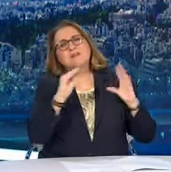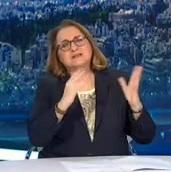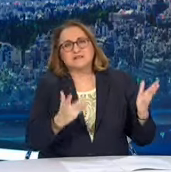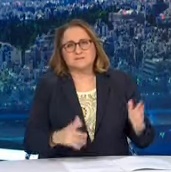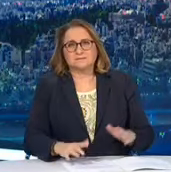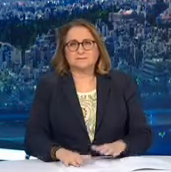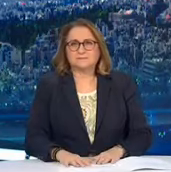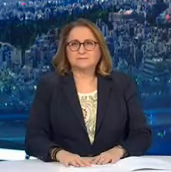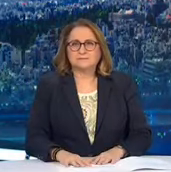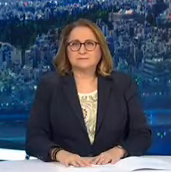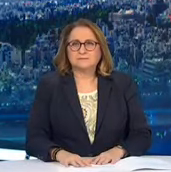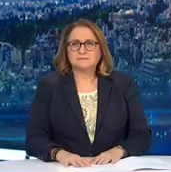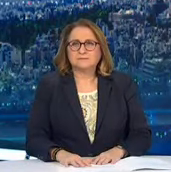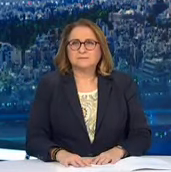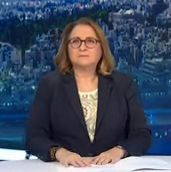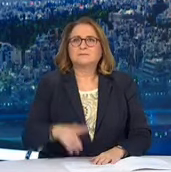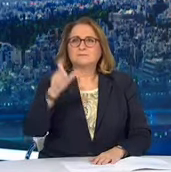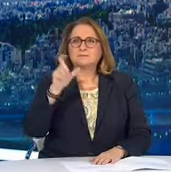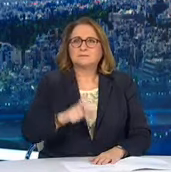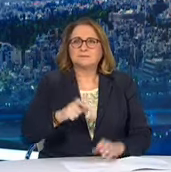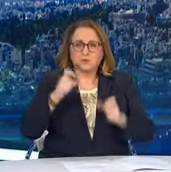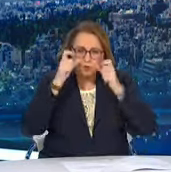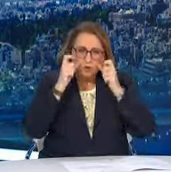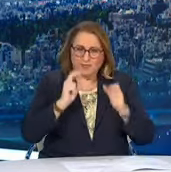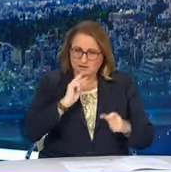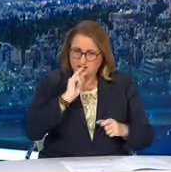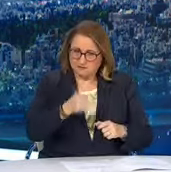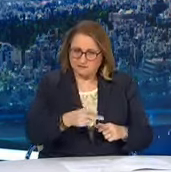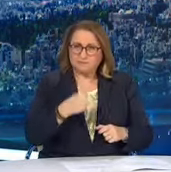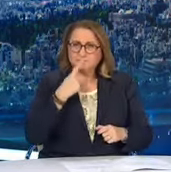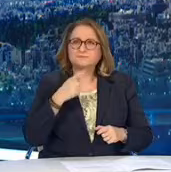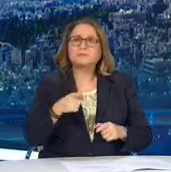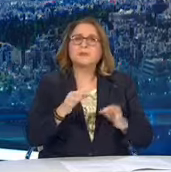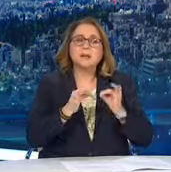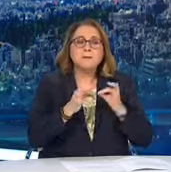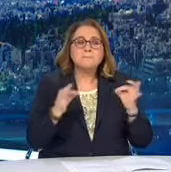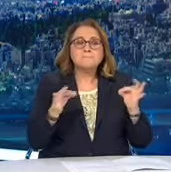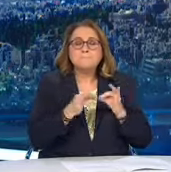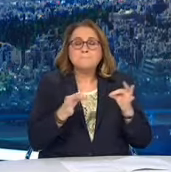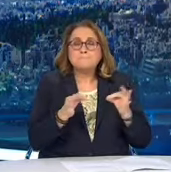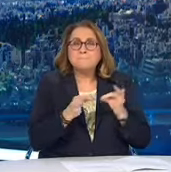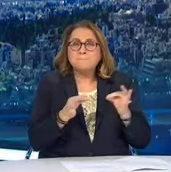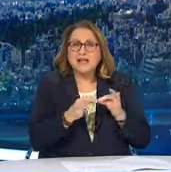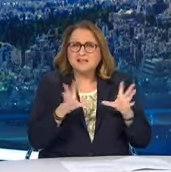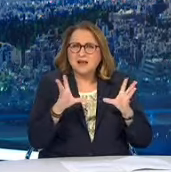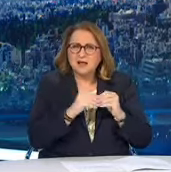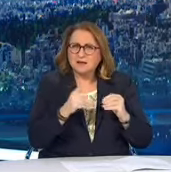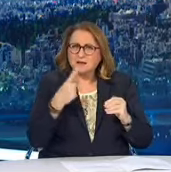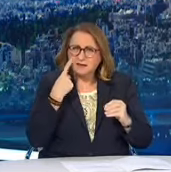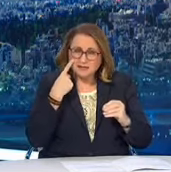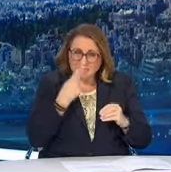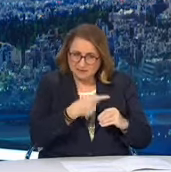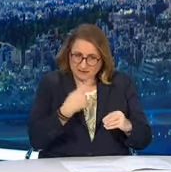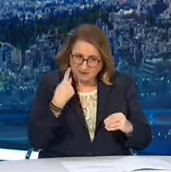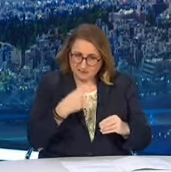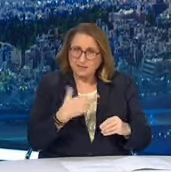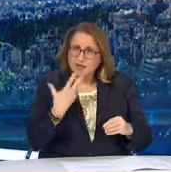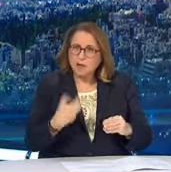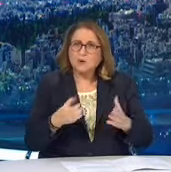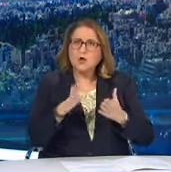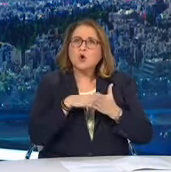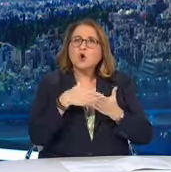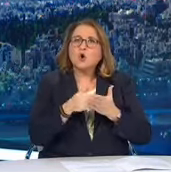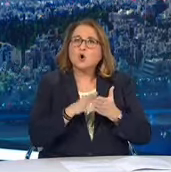Σχετικά με τα μέτρα και το πώς εφαρμόζονται και πώς συζητούνται στην Επιτροπή, έχετε δει ότι υπάρχουν κάποια χρώματα,